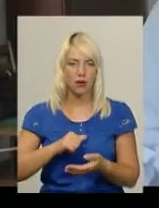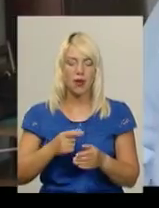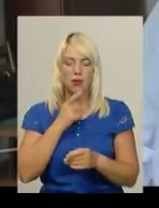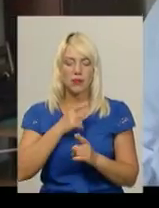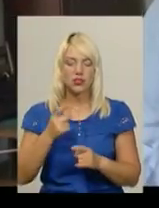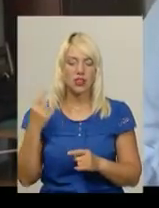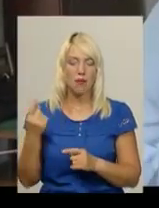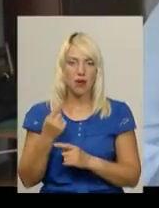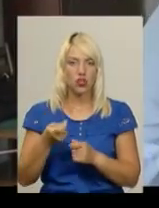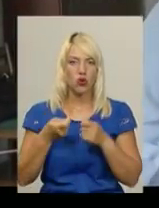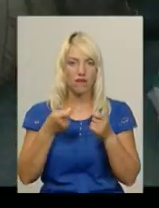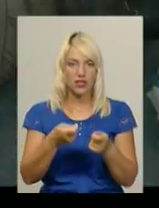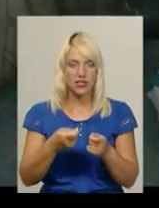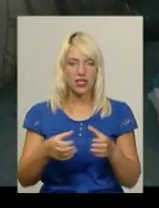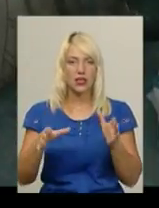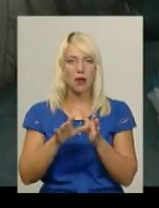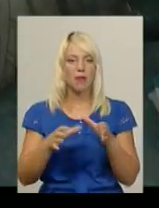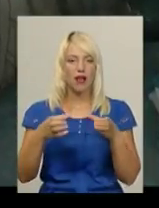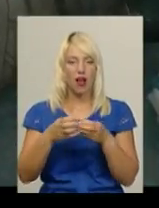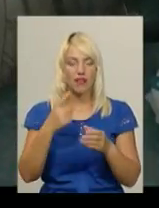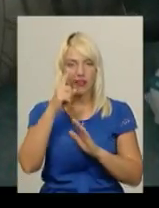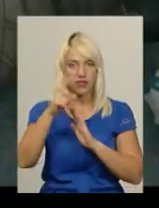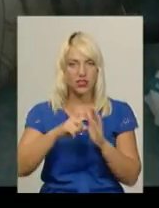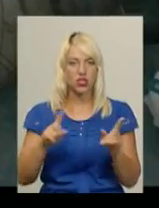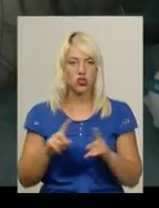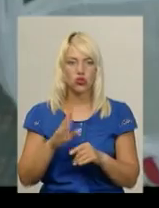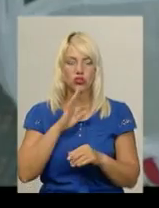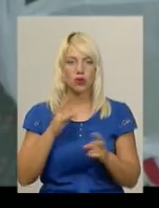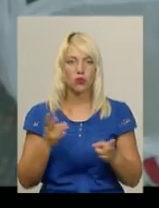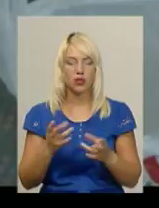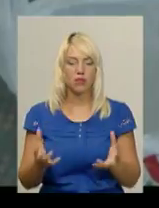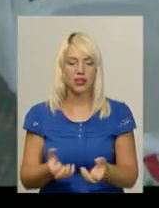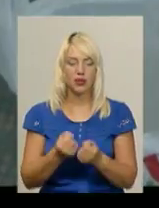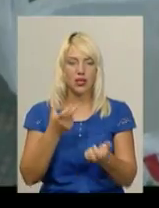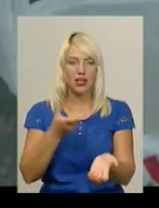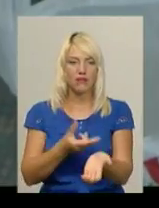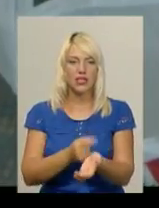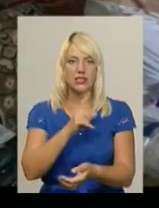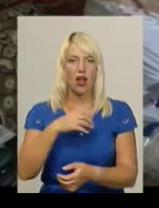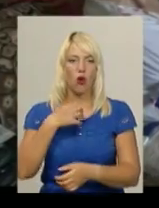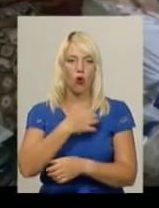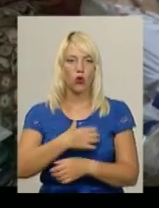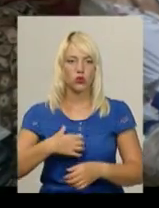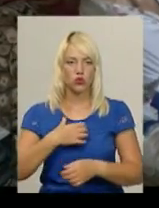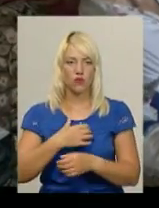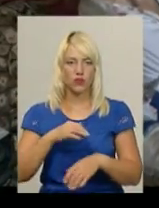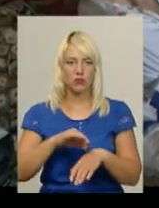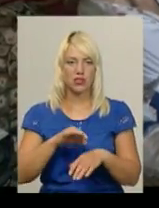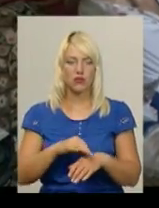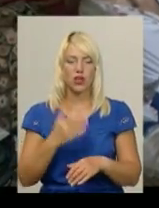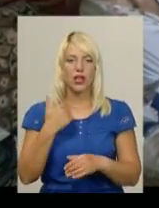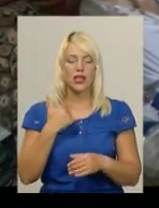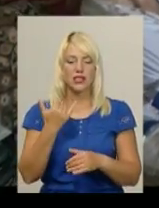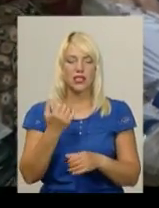паліативної допомоги визначила, що насамперед жінка потребує підтримуючих ін'єкцій за основним захворюванням. Зараз я вам дроблю кольчик